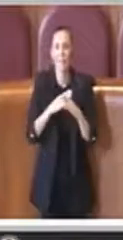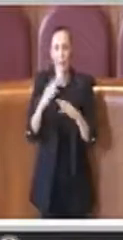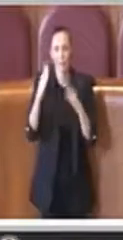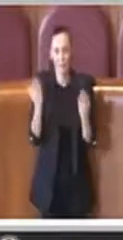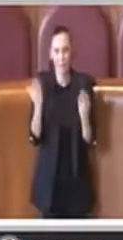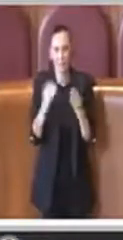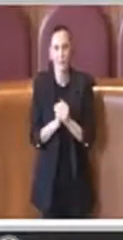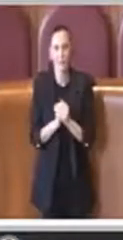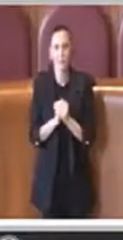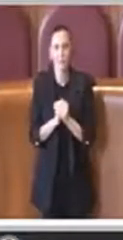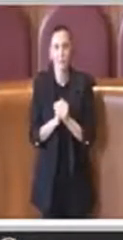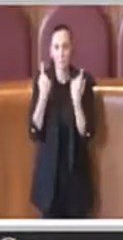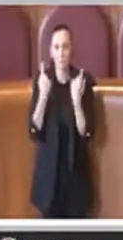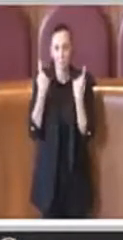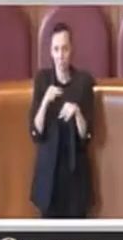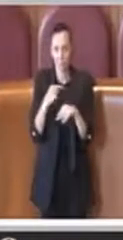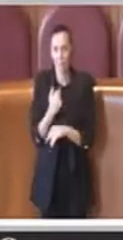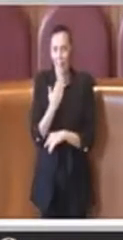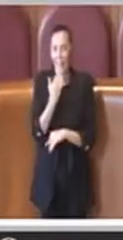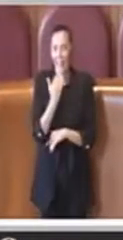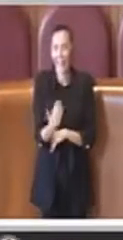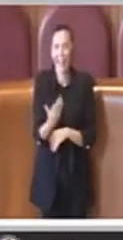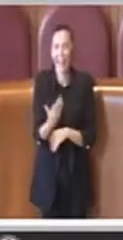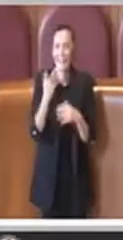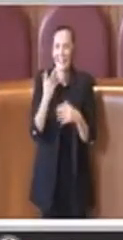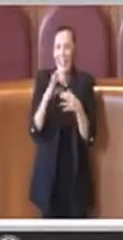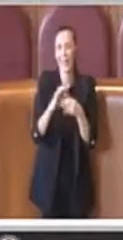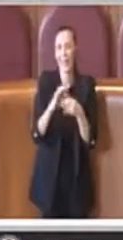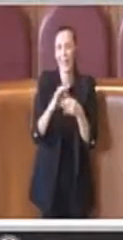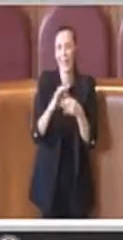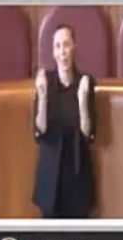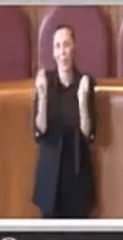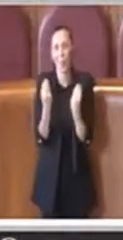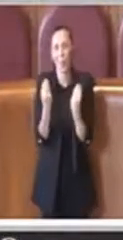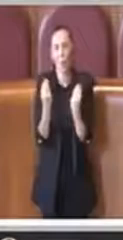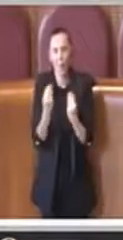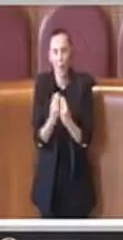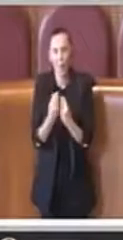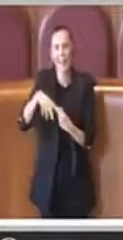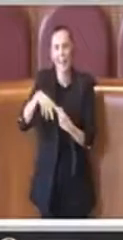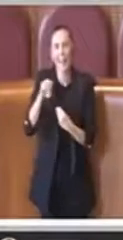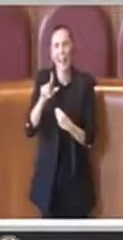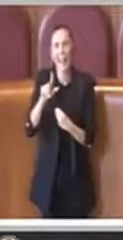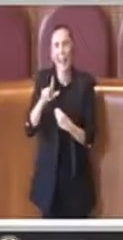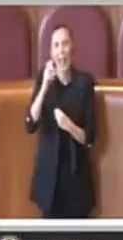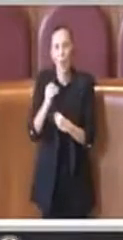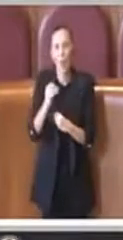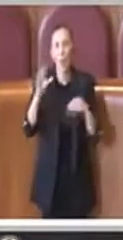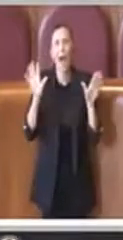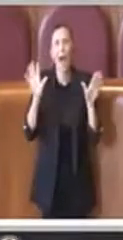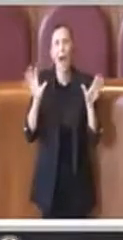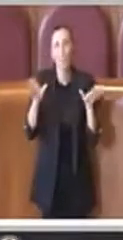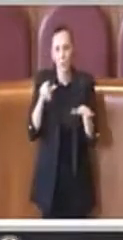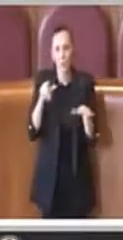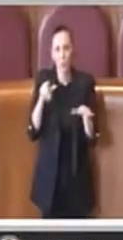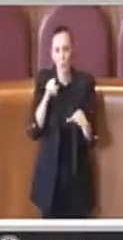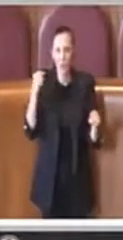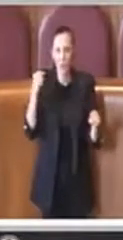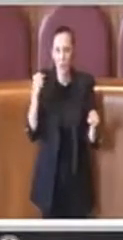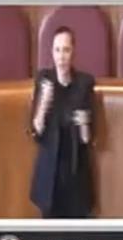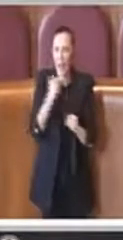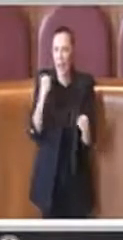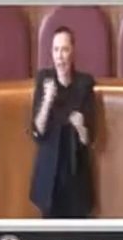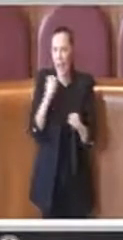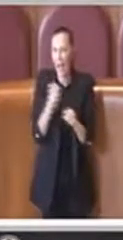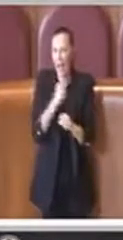veramente ringraziare l'amico collega Nello Angelucci che ha lavorato direttamente